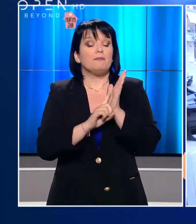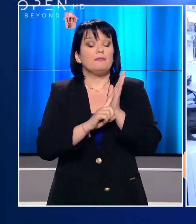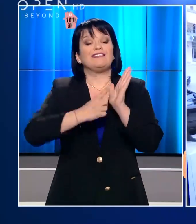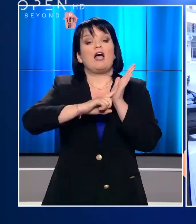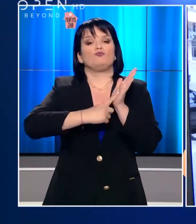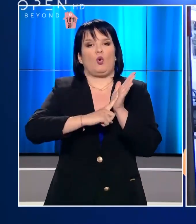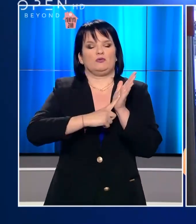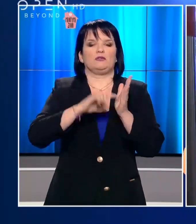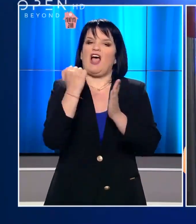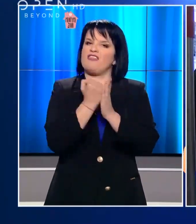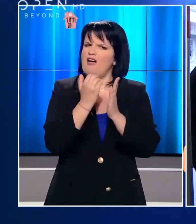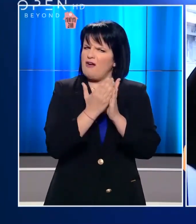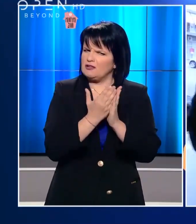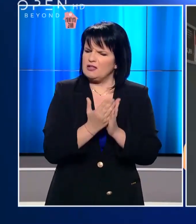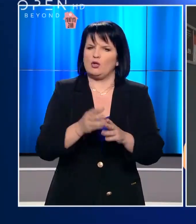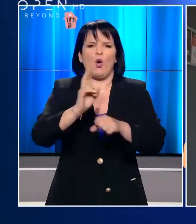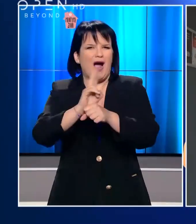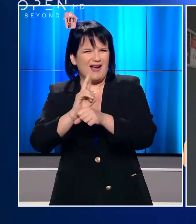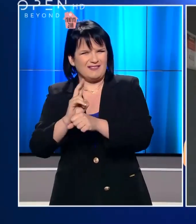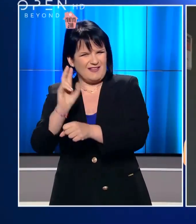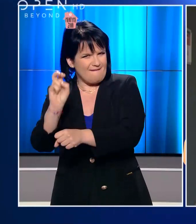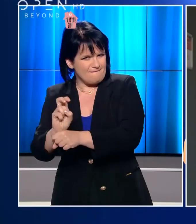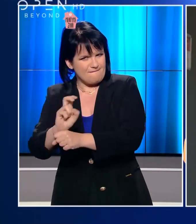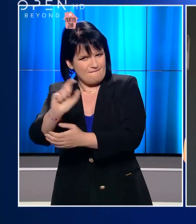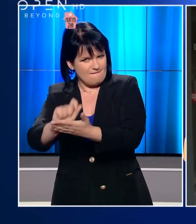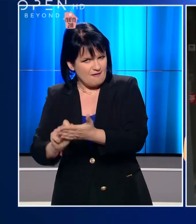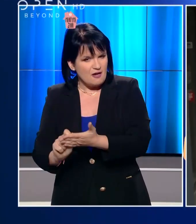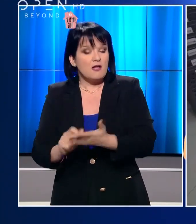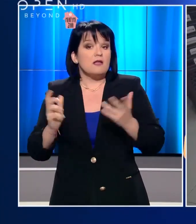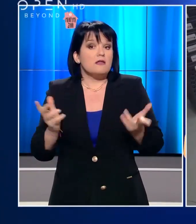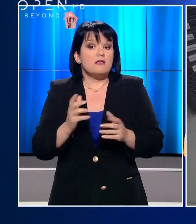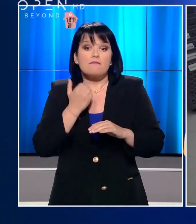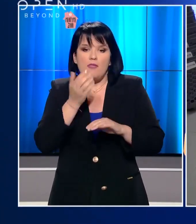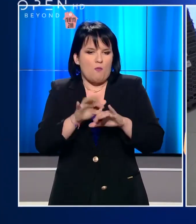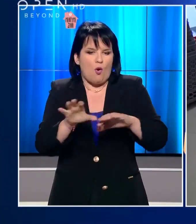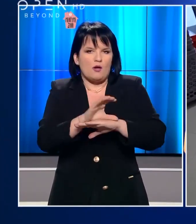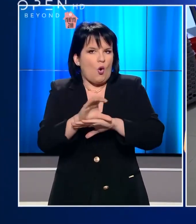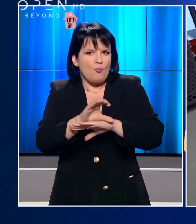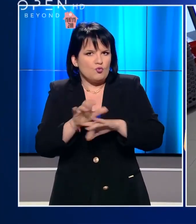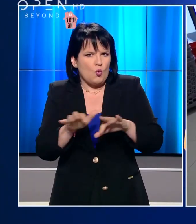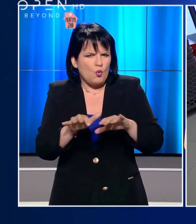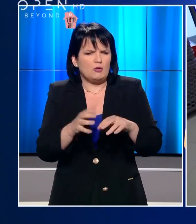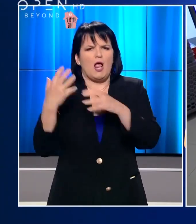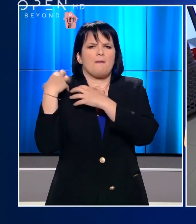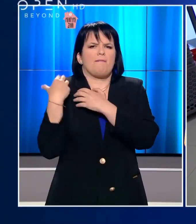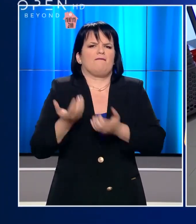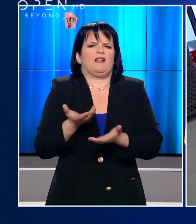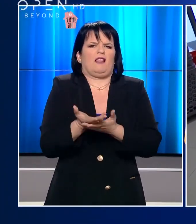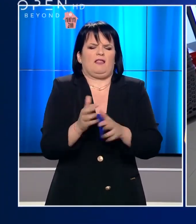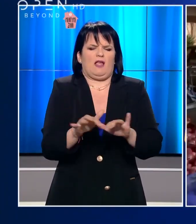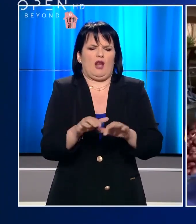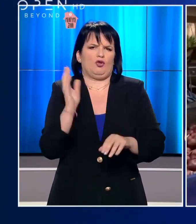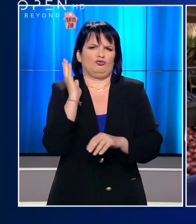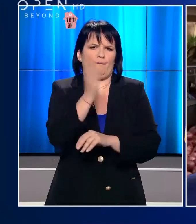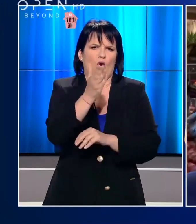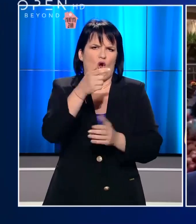την ταυτότητα ή διαβατηριό τους, το έγγραφο που έχουν συμπληρώσει ή, εάν δεν έχουν πρόσβαση σε κομπιούτερ, μία υπεύθυνη δήλωση. Το